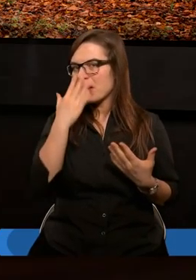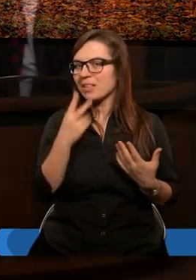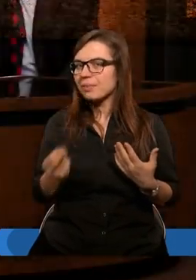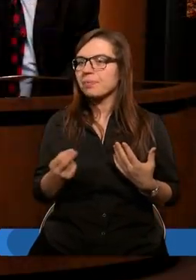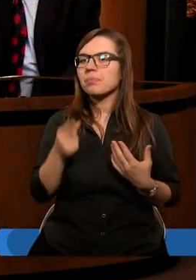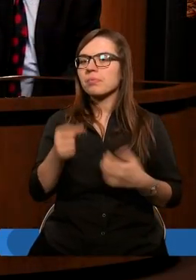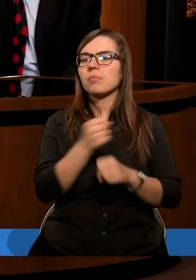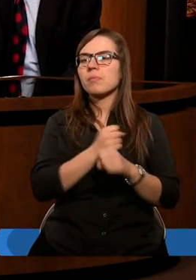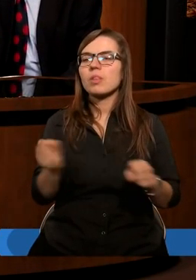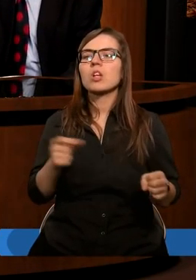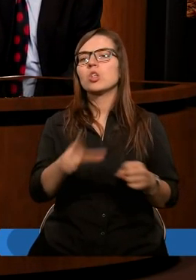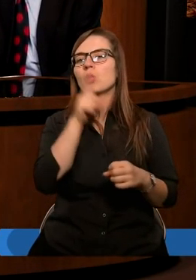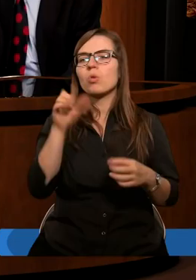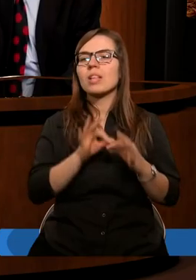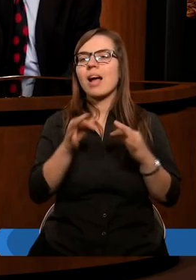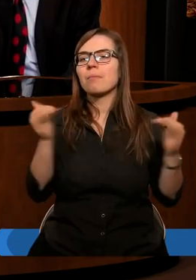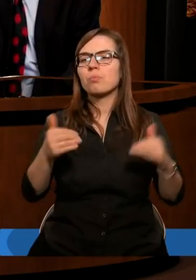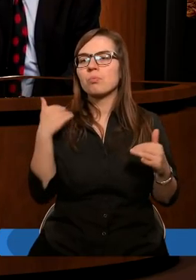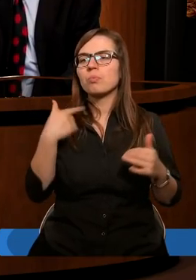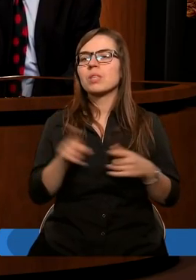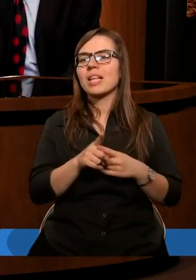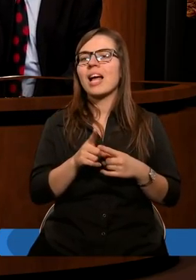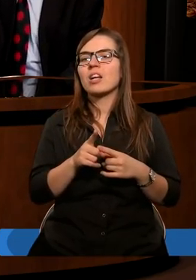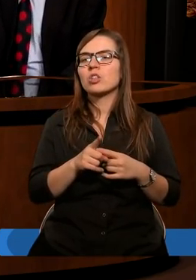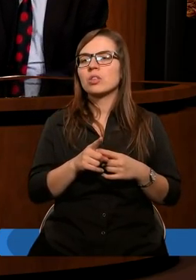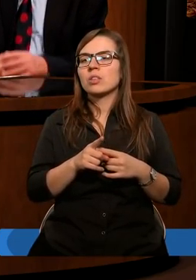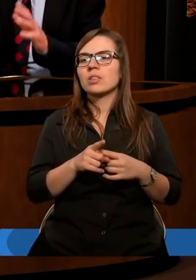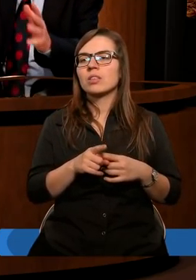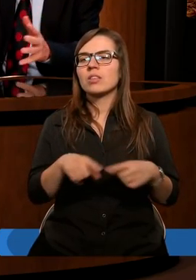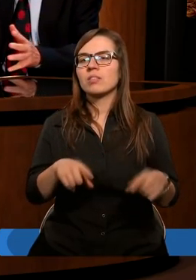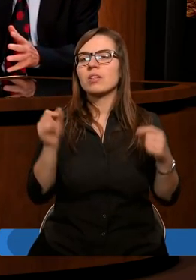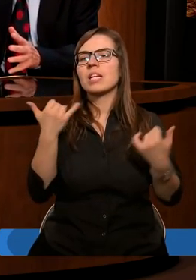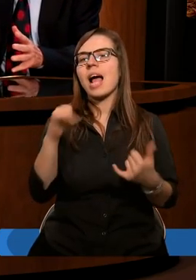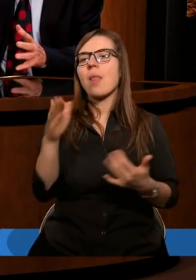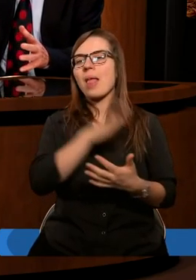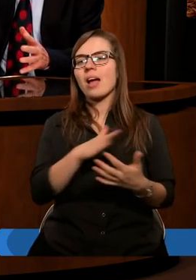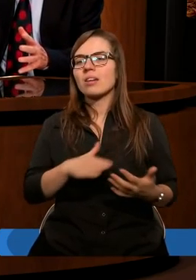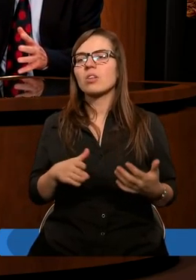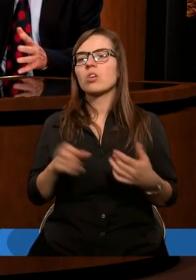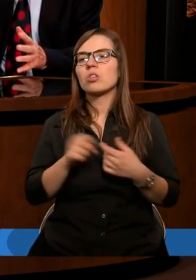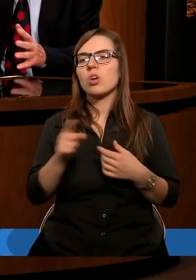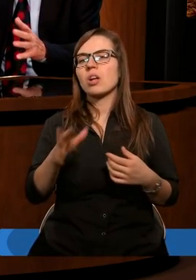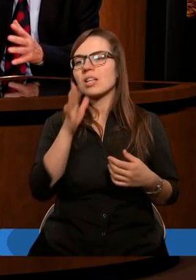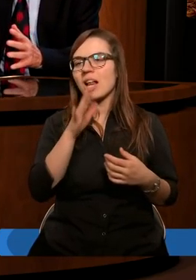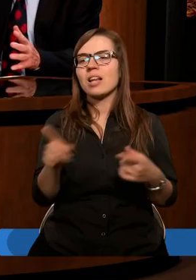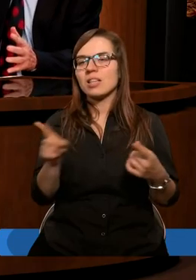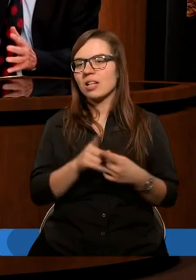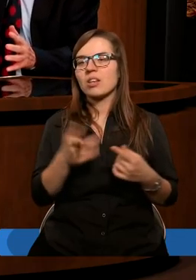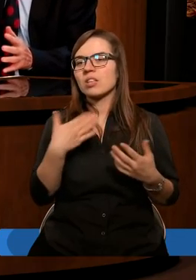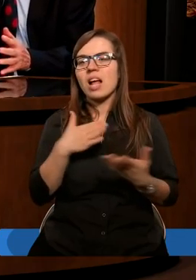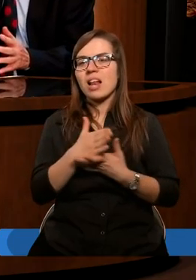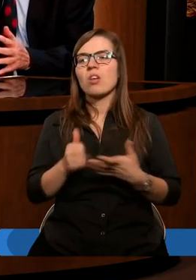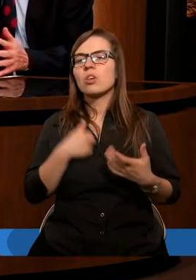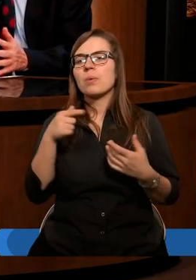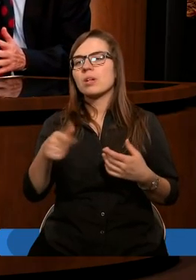Zwłaszcza od zbawienia. Jeśli mógłby nawet zmienić coś i wybrać inny naród załóżmy, bo Izrael też nie